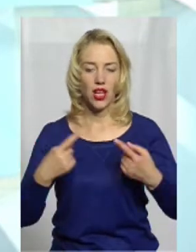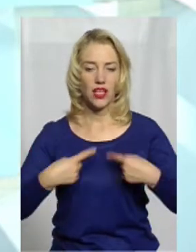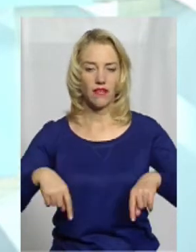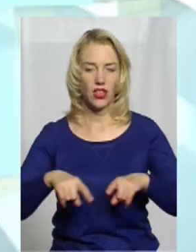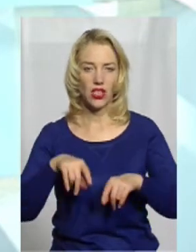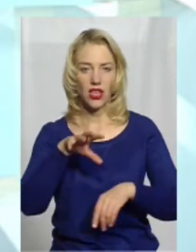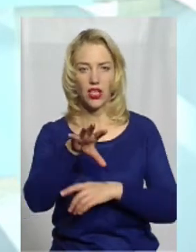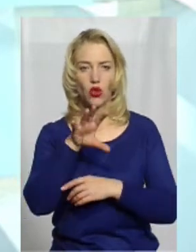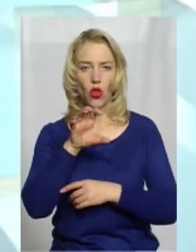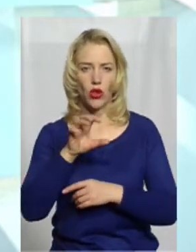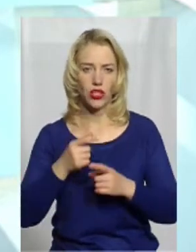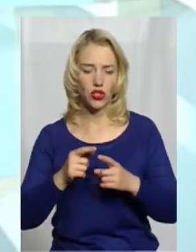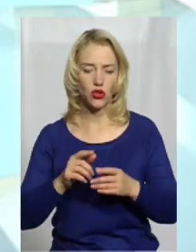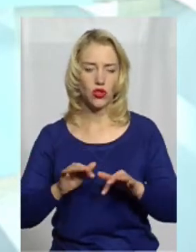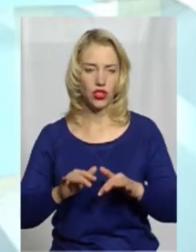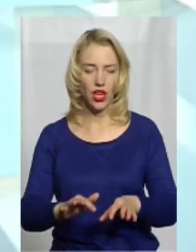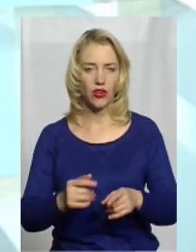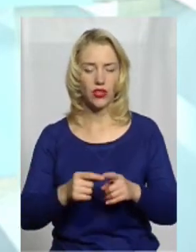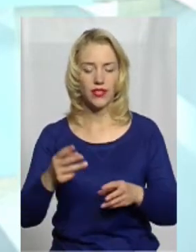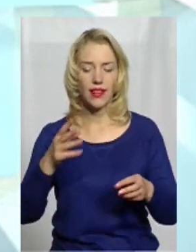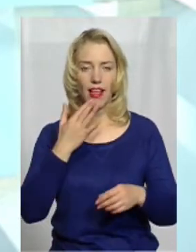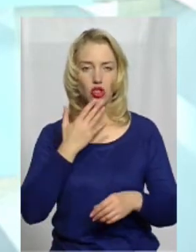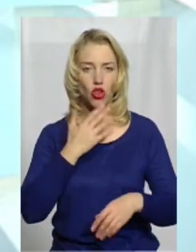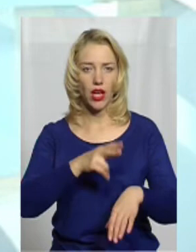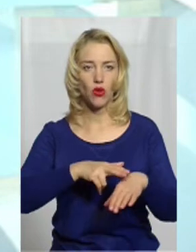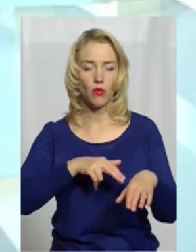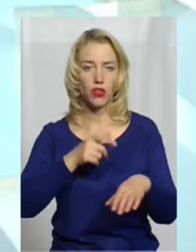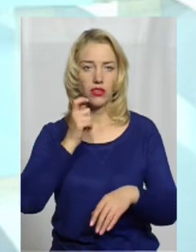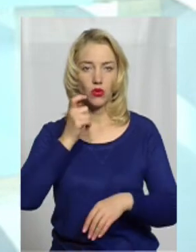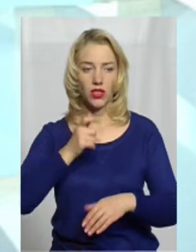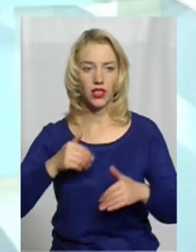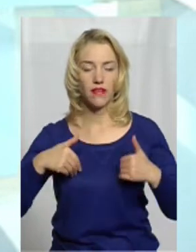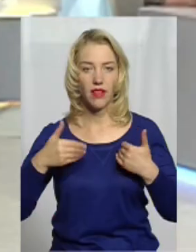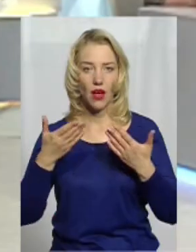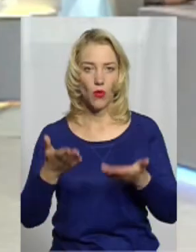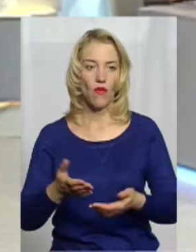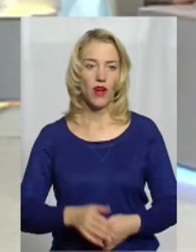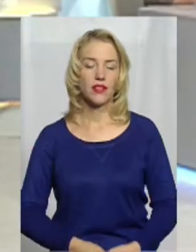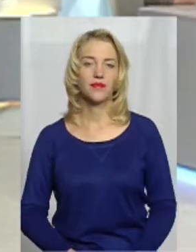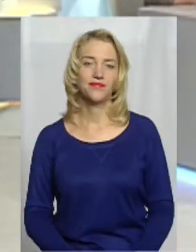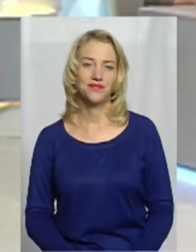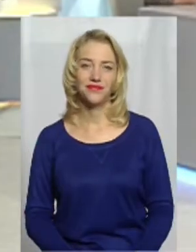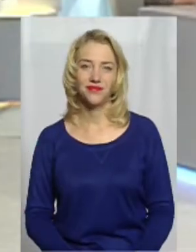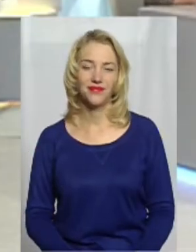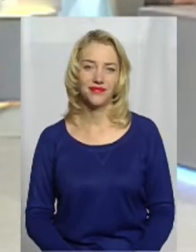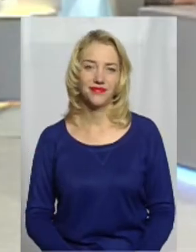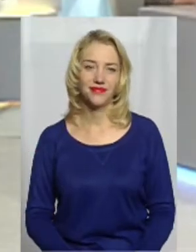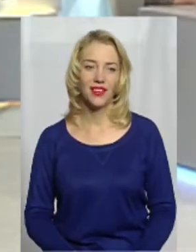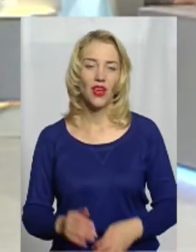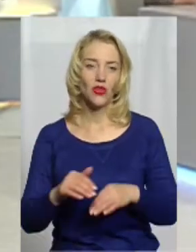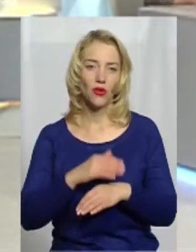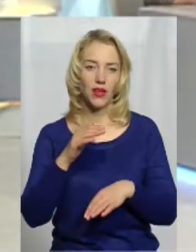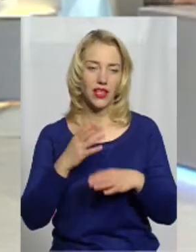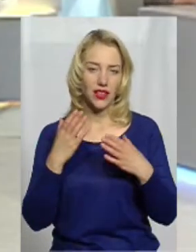кінологічної діяльності Національної поліції України. Вітаю вас, пані Світлану. Доброго дня, шановні